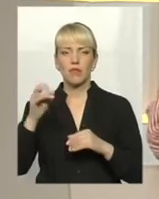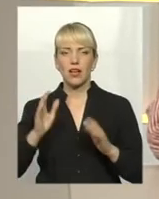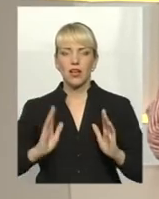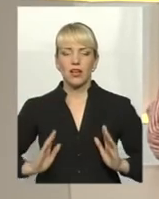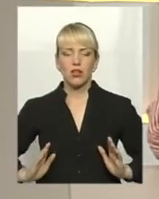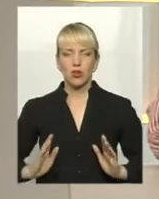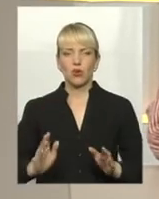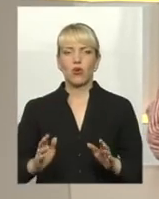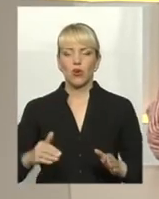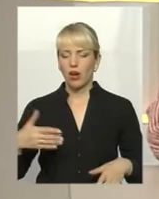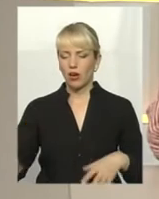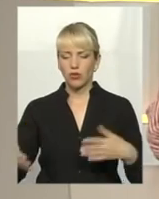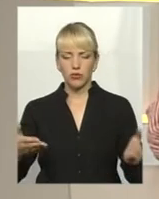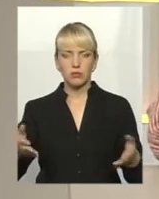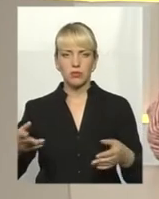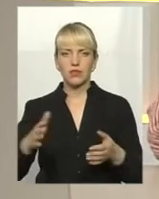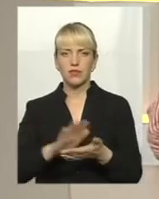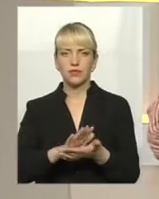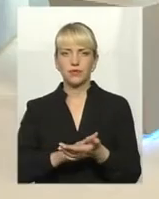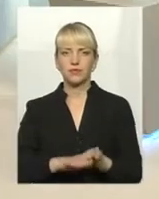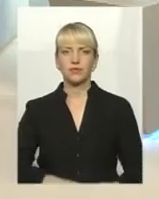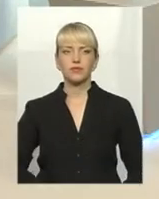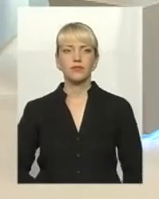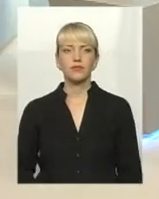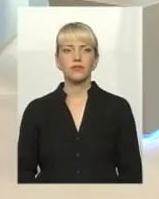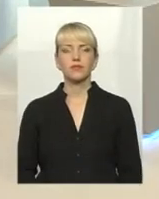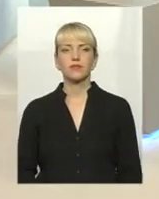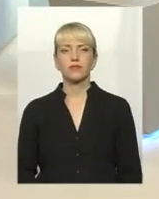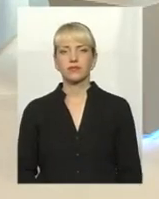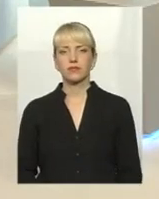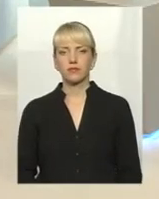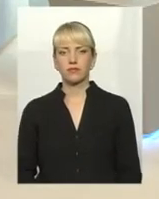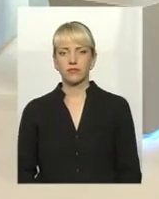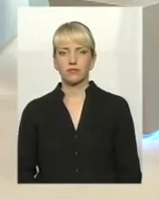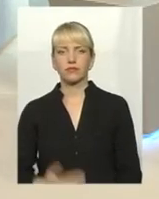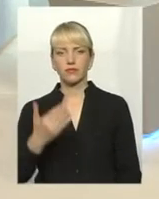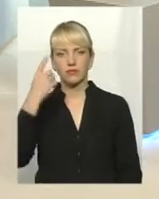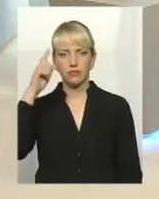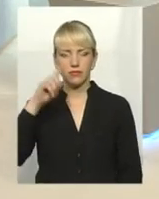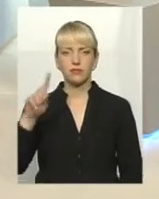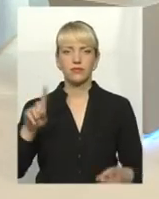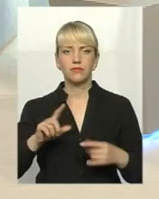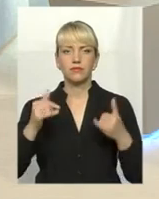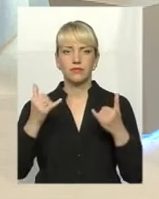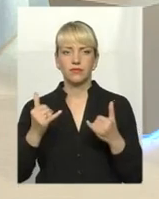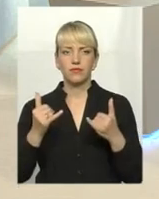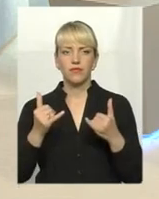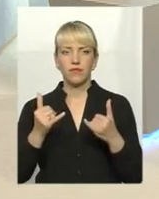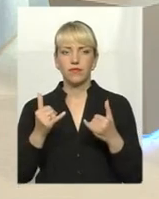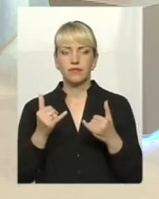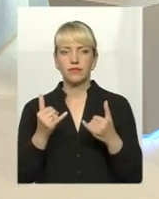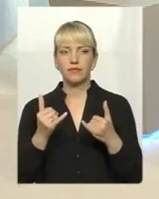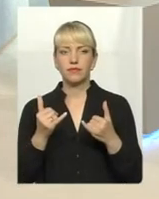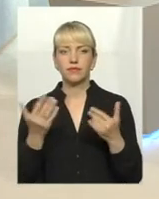найбільш така забруднена територія? Ну, ви знаєте, що ми сьогодні з цією